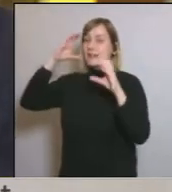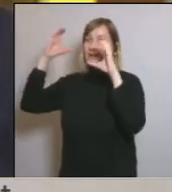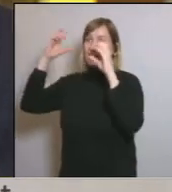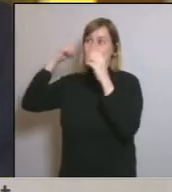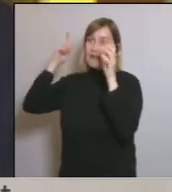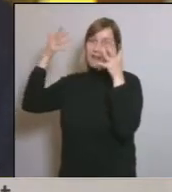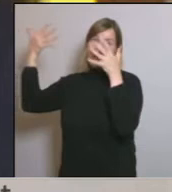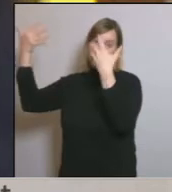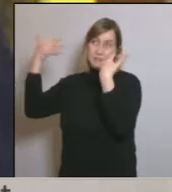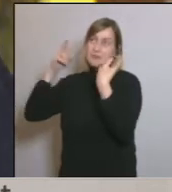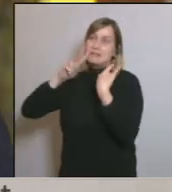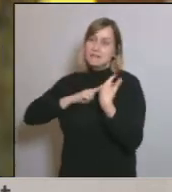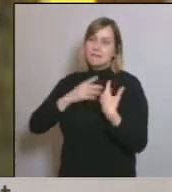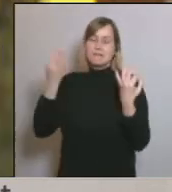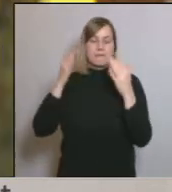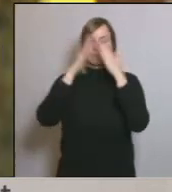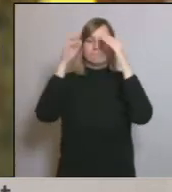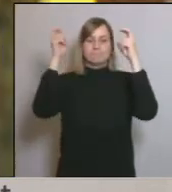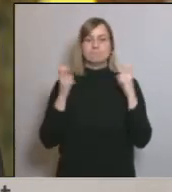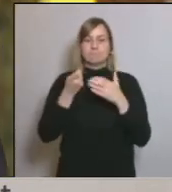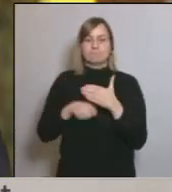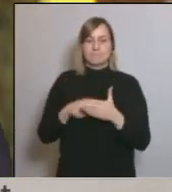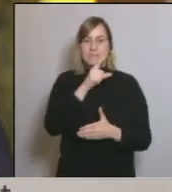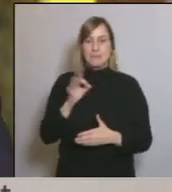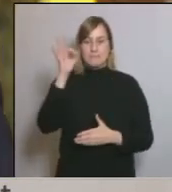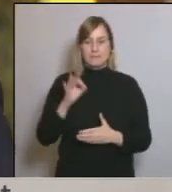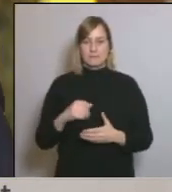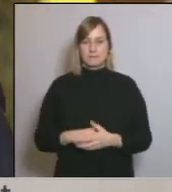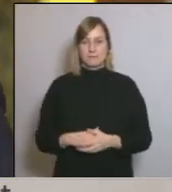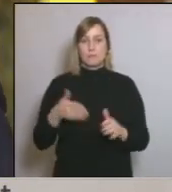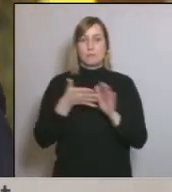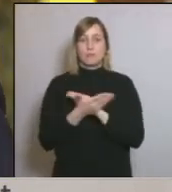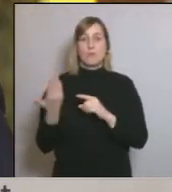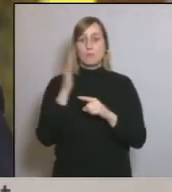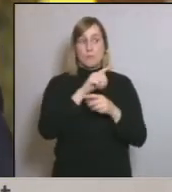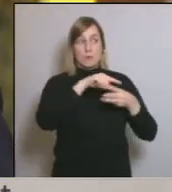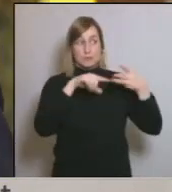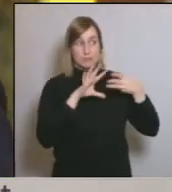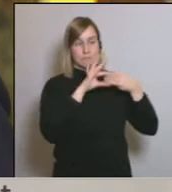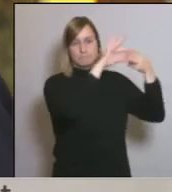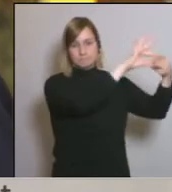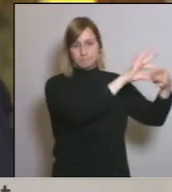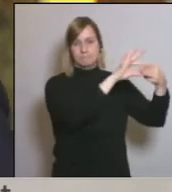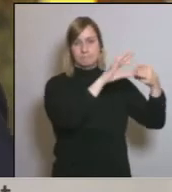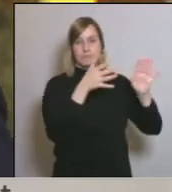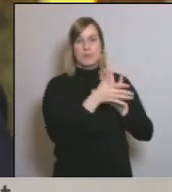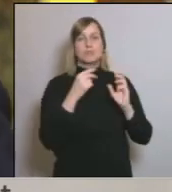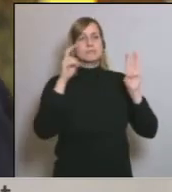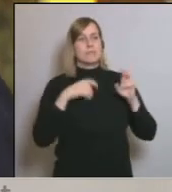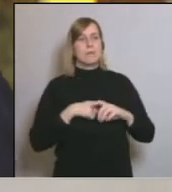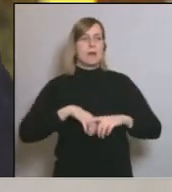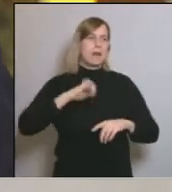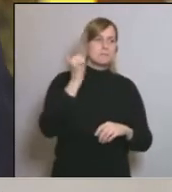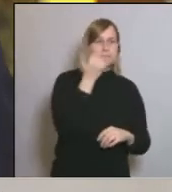total. He fet aquesta proposta triple avui al govern espanyol perquè no es tracta de lamentar-se no es tracta de